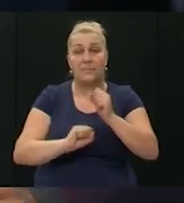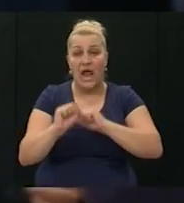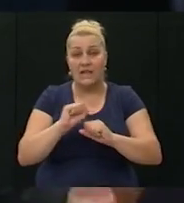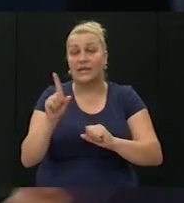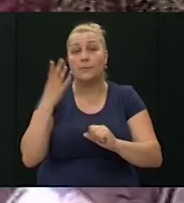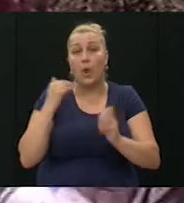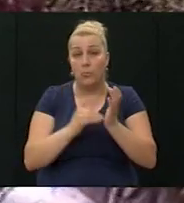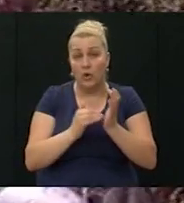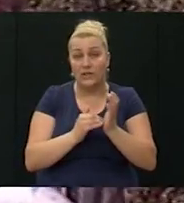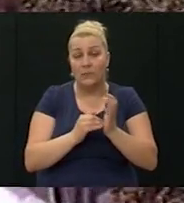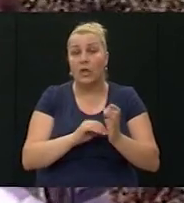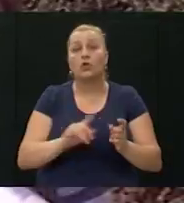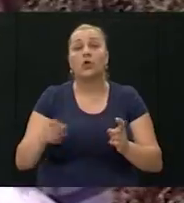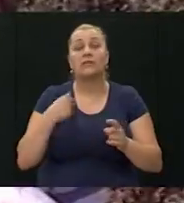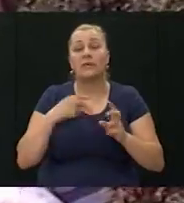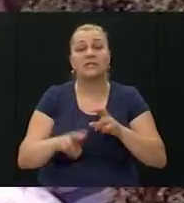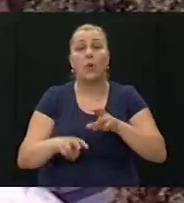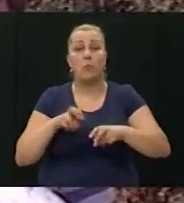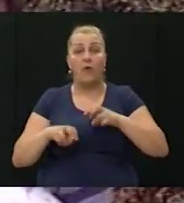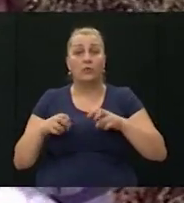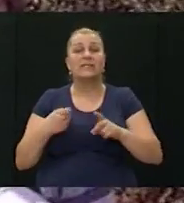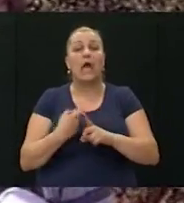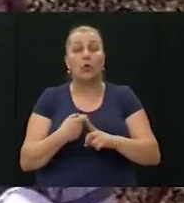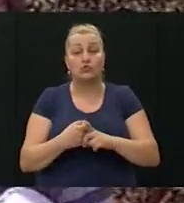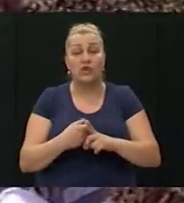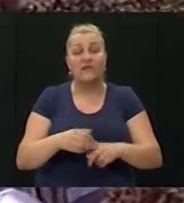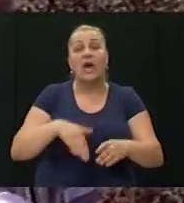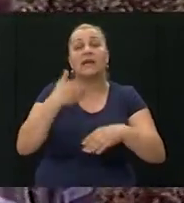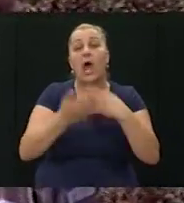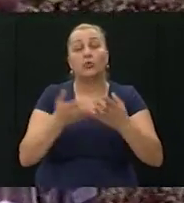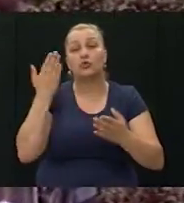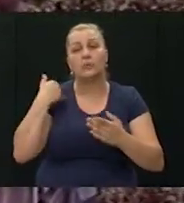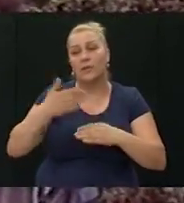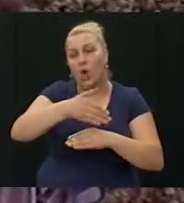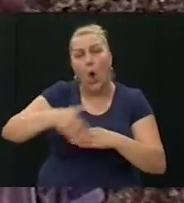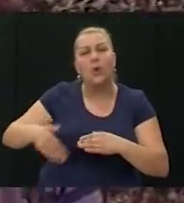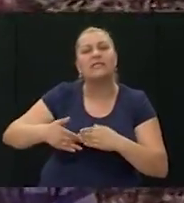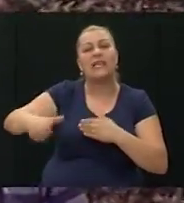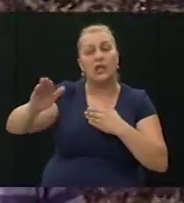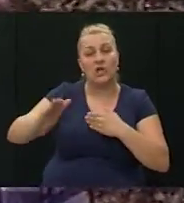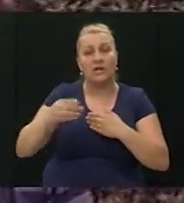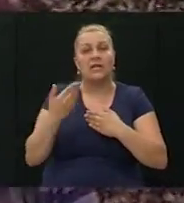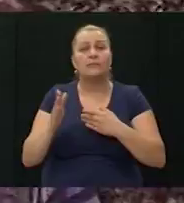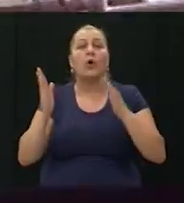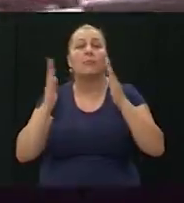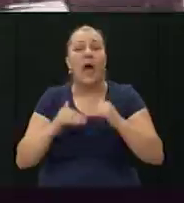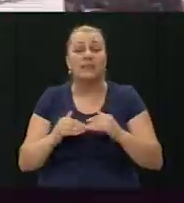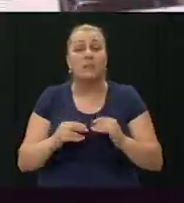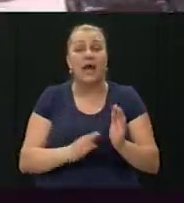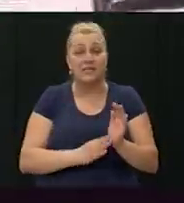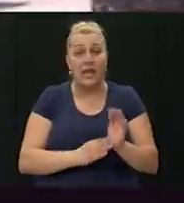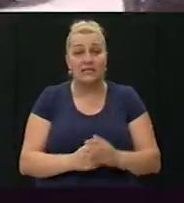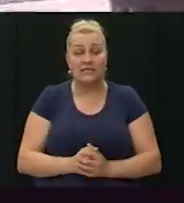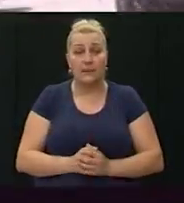branjen, nije bilo potrebe dok se mi nismo povukli sa Kruševa nakon što smo sječeni bili totalno zbog pada maslenice